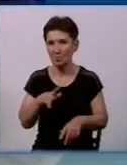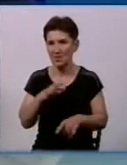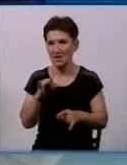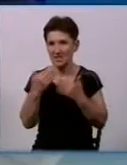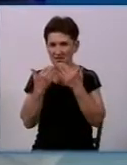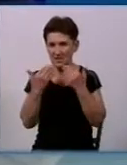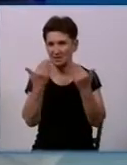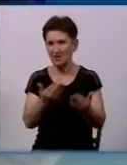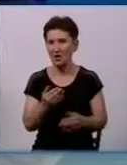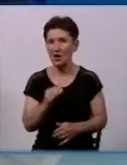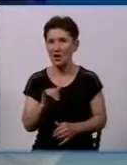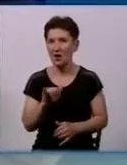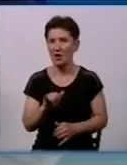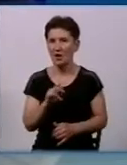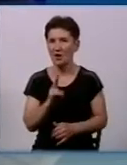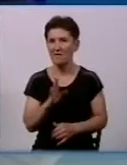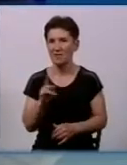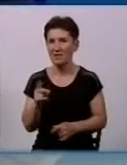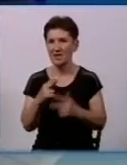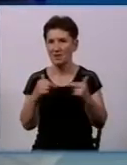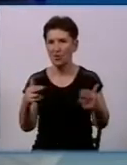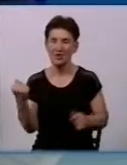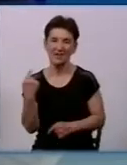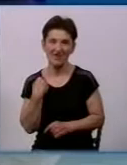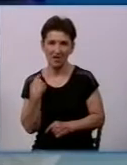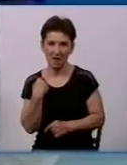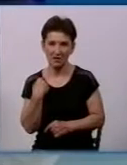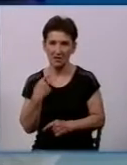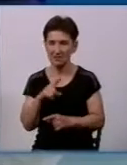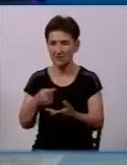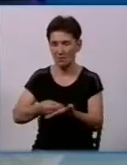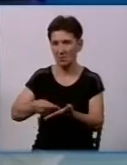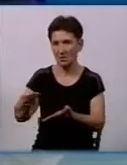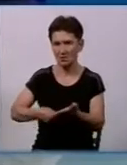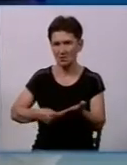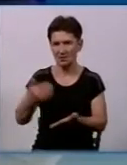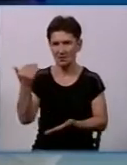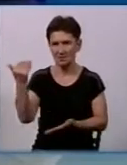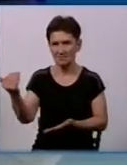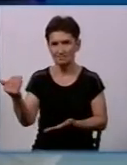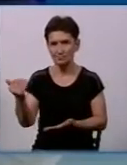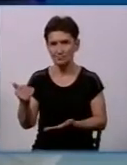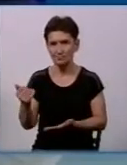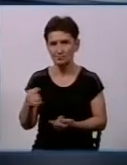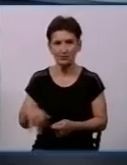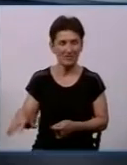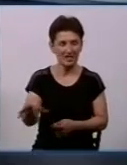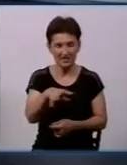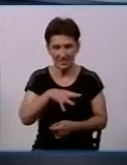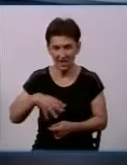і ОКВП Дніпро-Кіровоград, був лист за підписом генерального директора Іллика Романа Ігорювича. І всі разом,